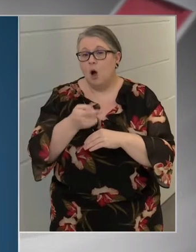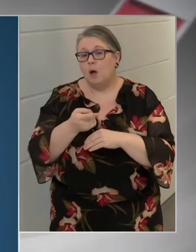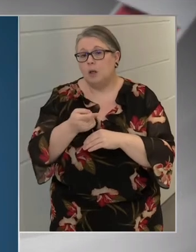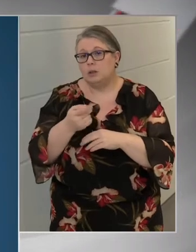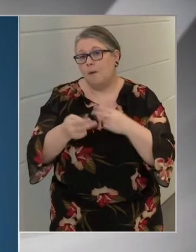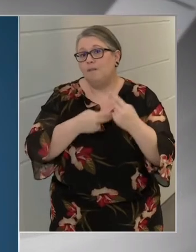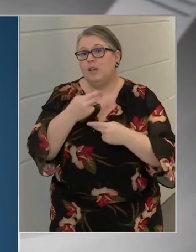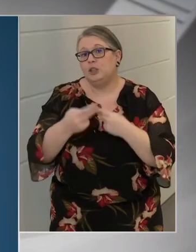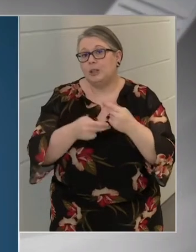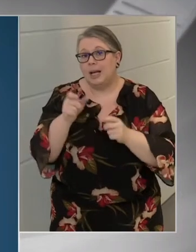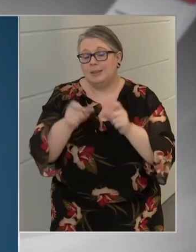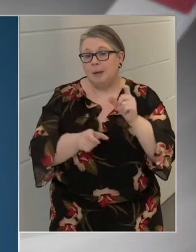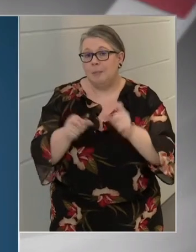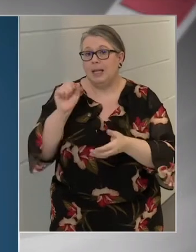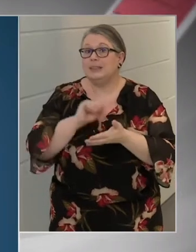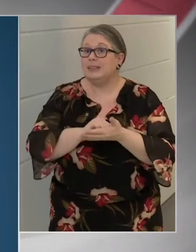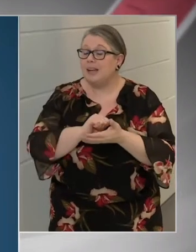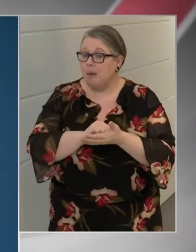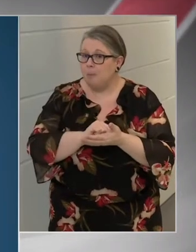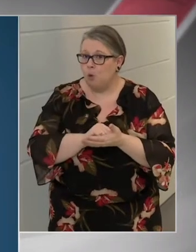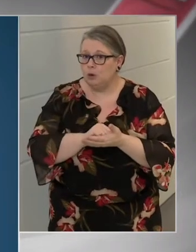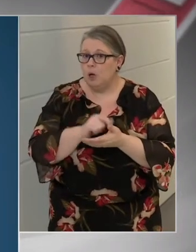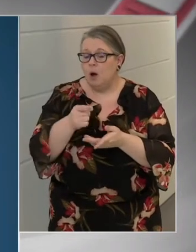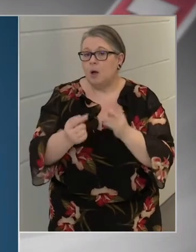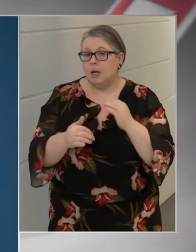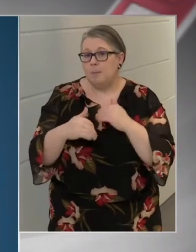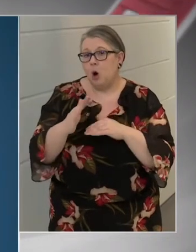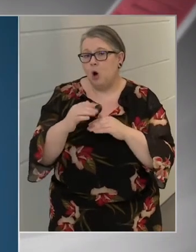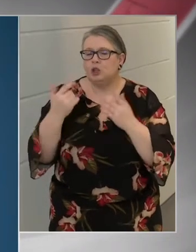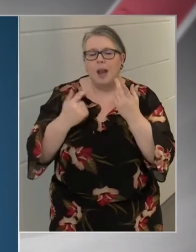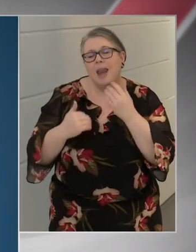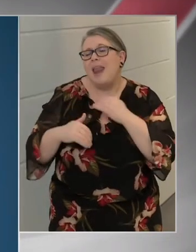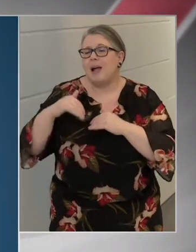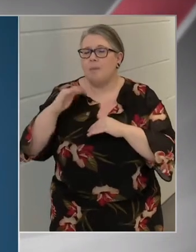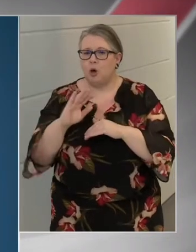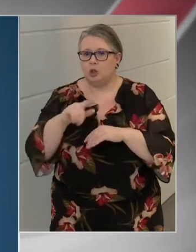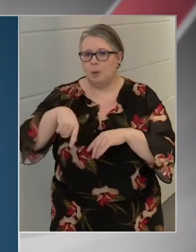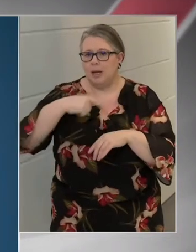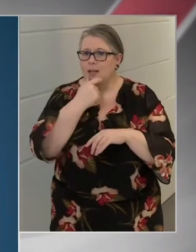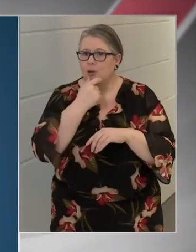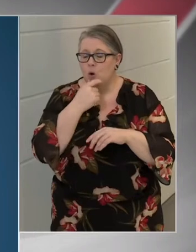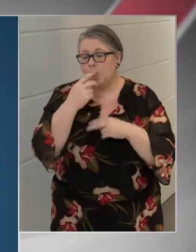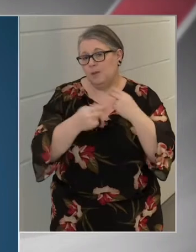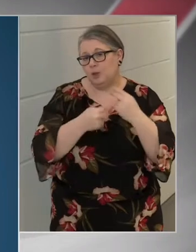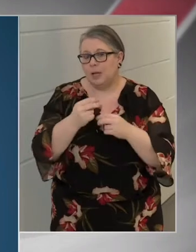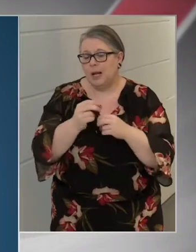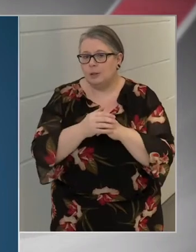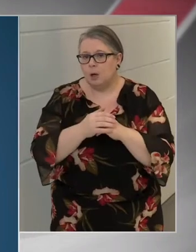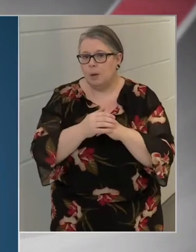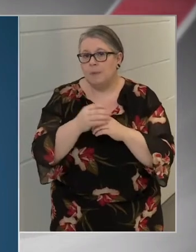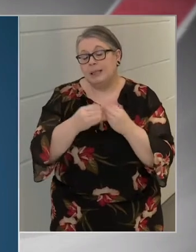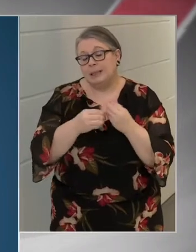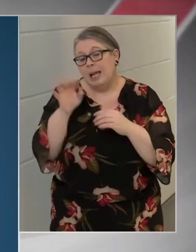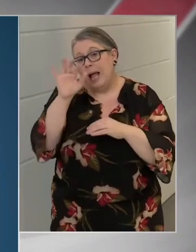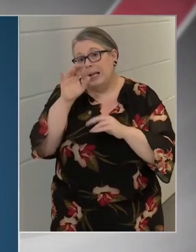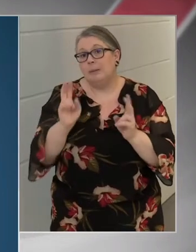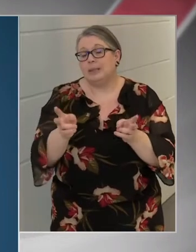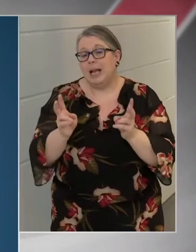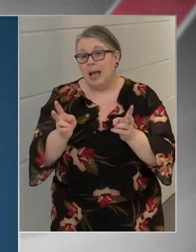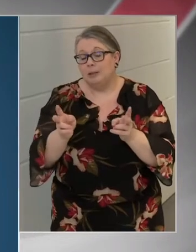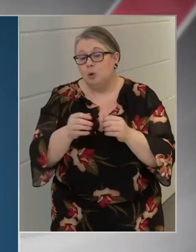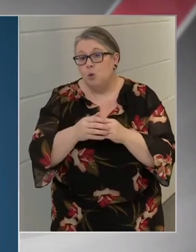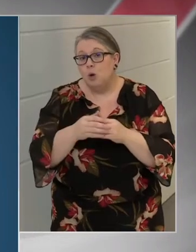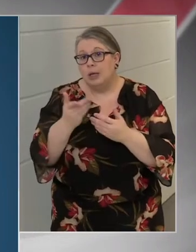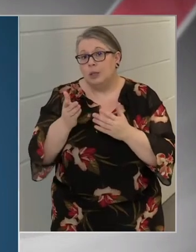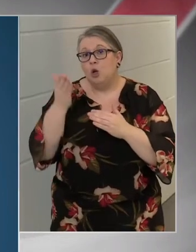vizsgált szemét, akit magas, a legmagasabb életkorban vizsgáltak. Elképzelhető, hogy ez